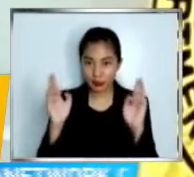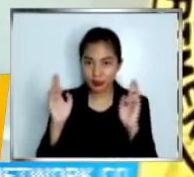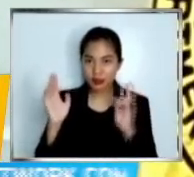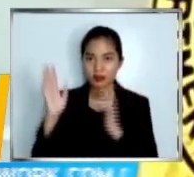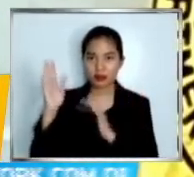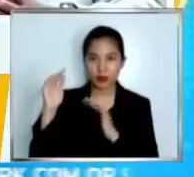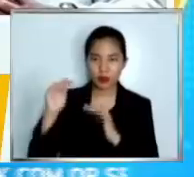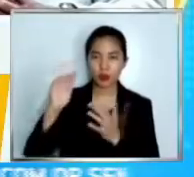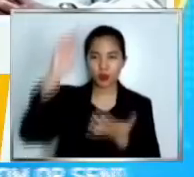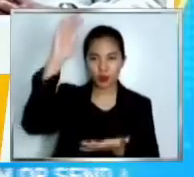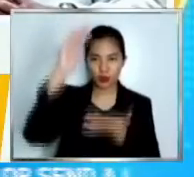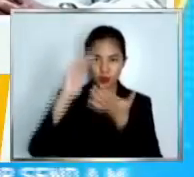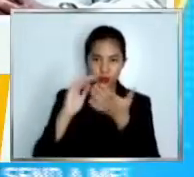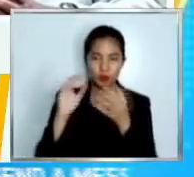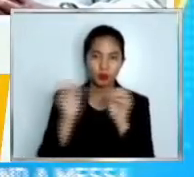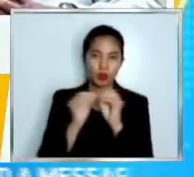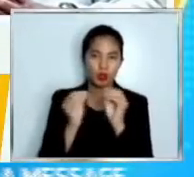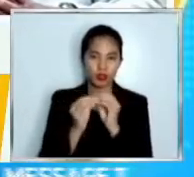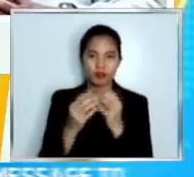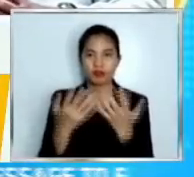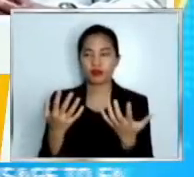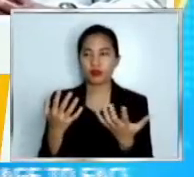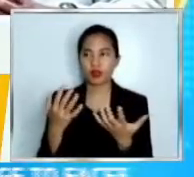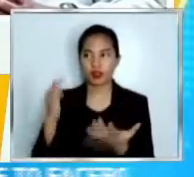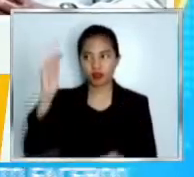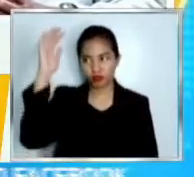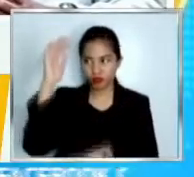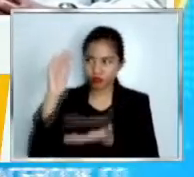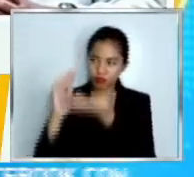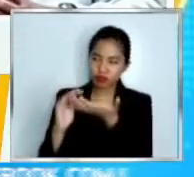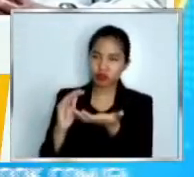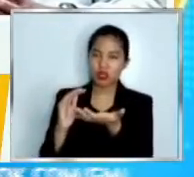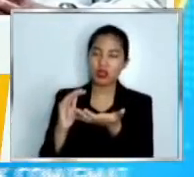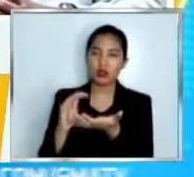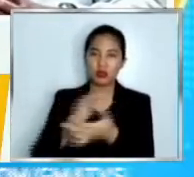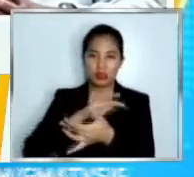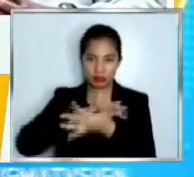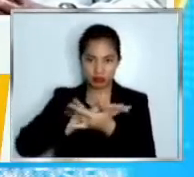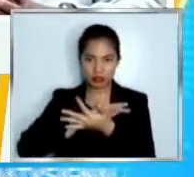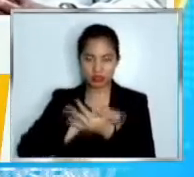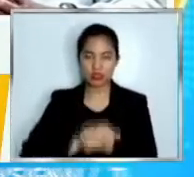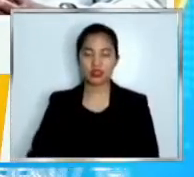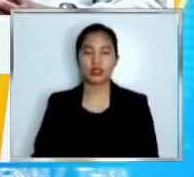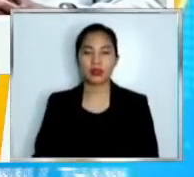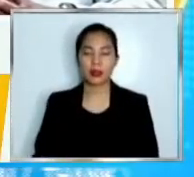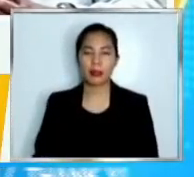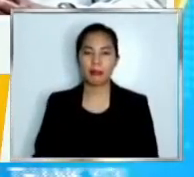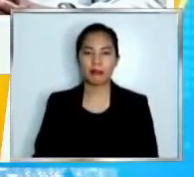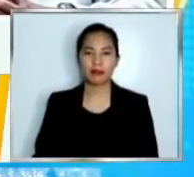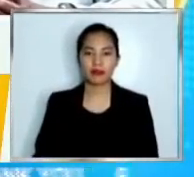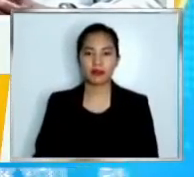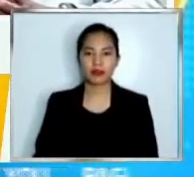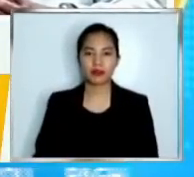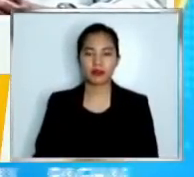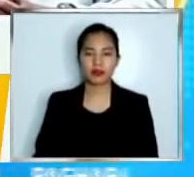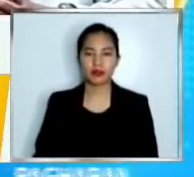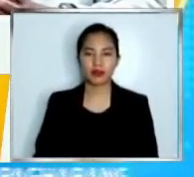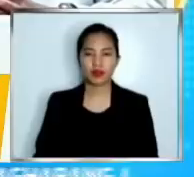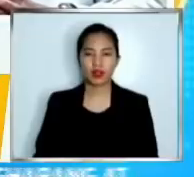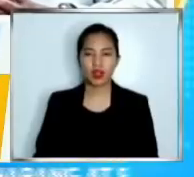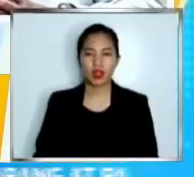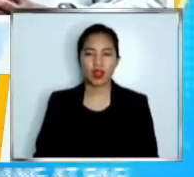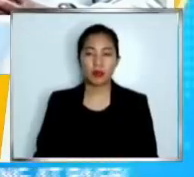pala to about less than 500 cases per day at pwede na ang positivity rate